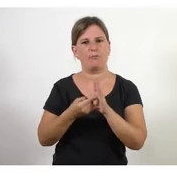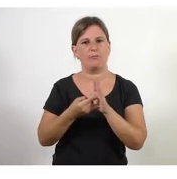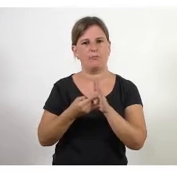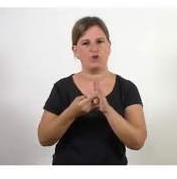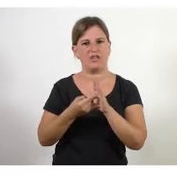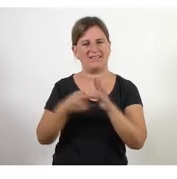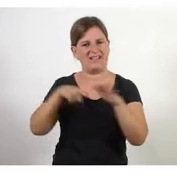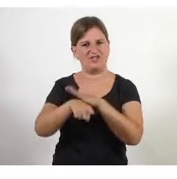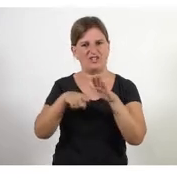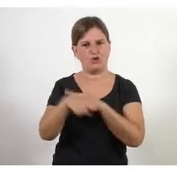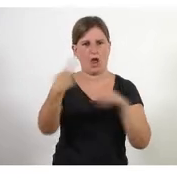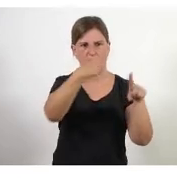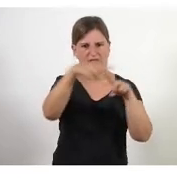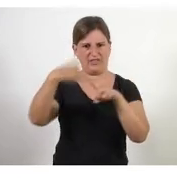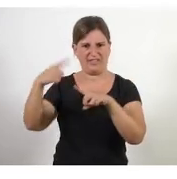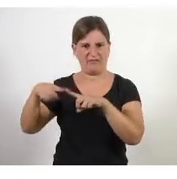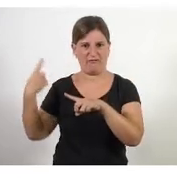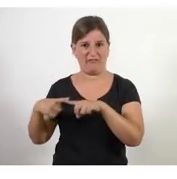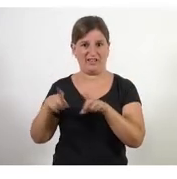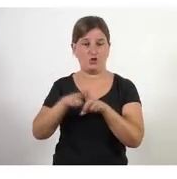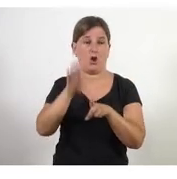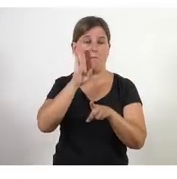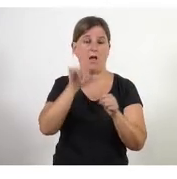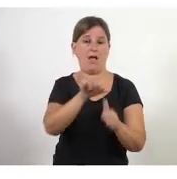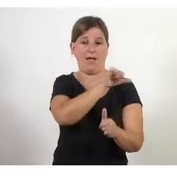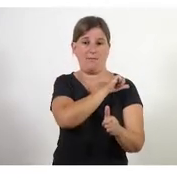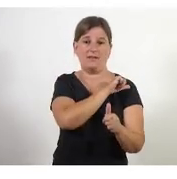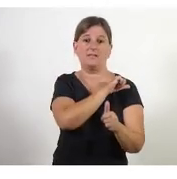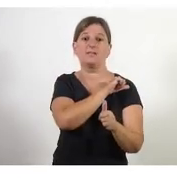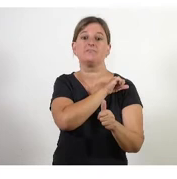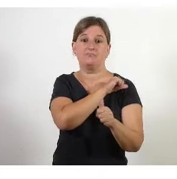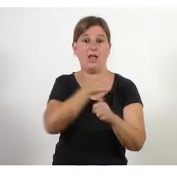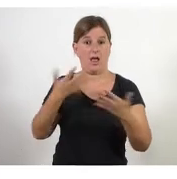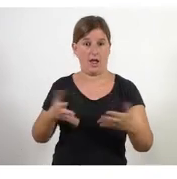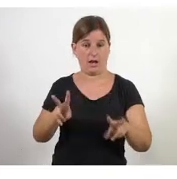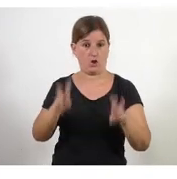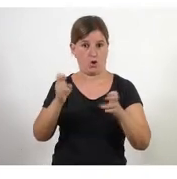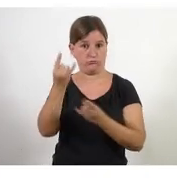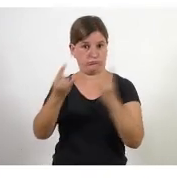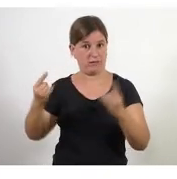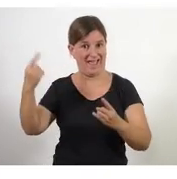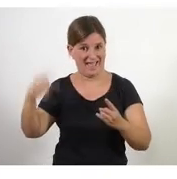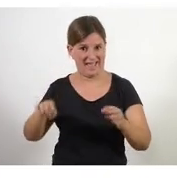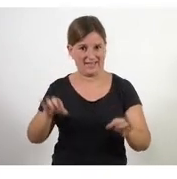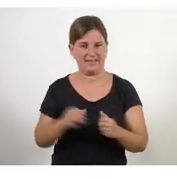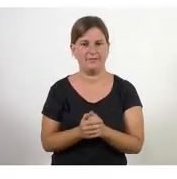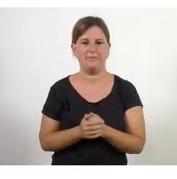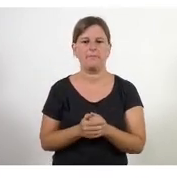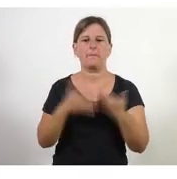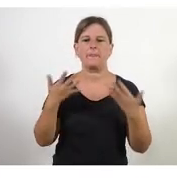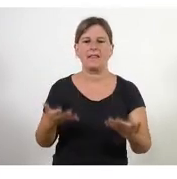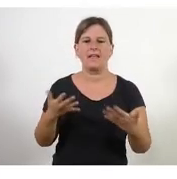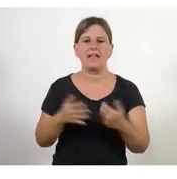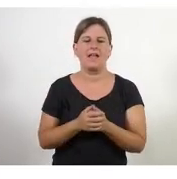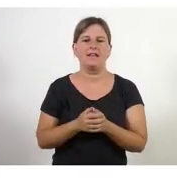voluntaris projectes que segurament coneixeu de forma tradicional i ara anem a entrar una mica a veure aquesta